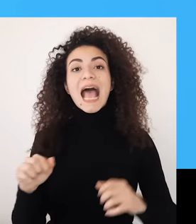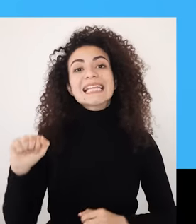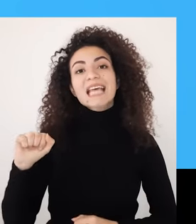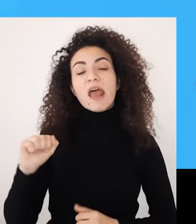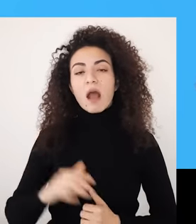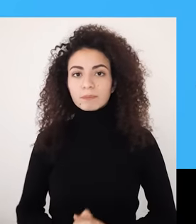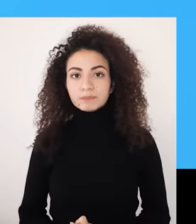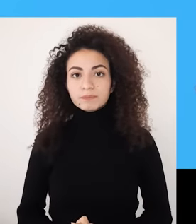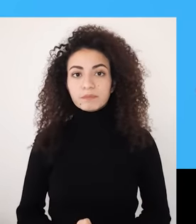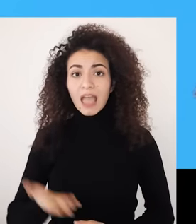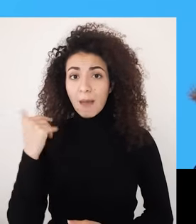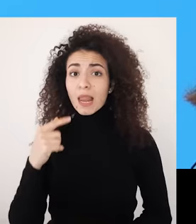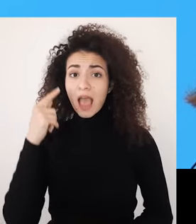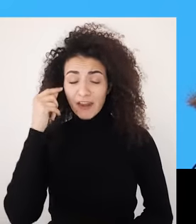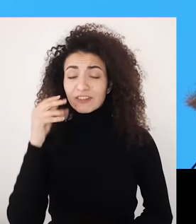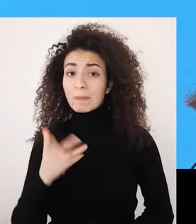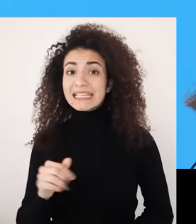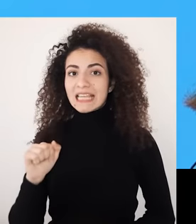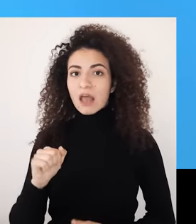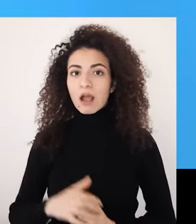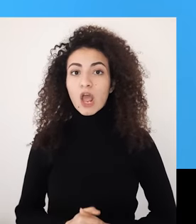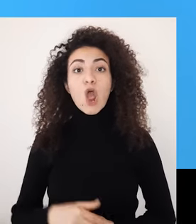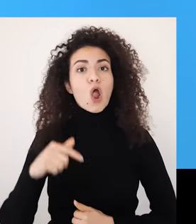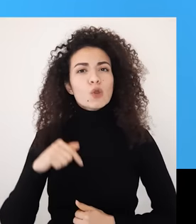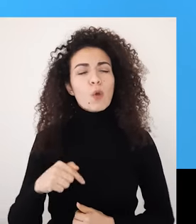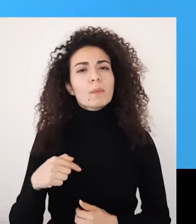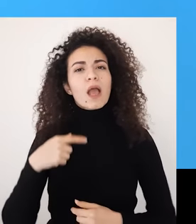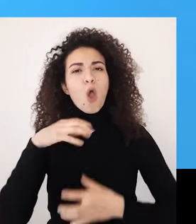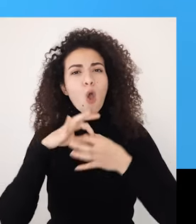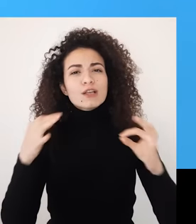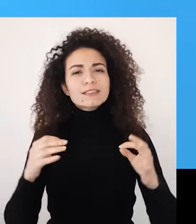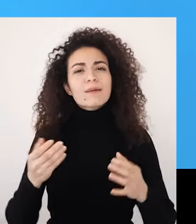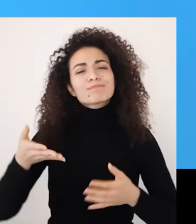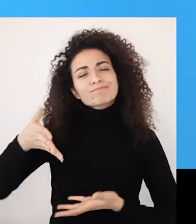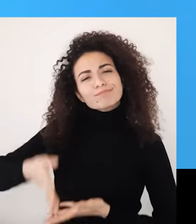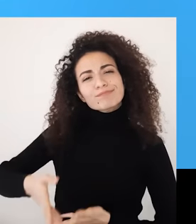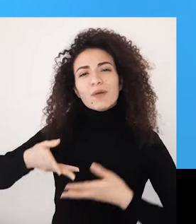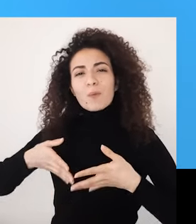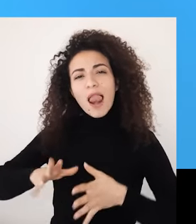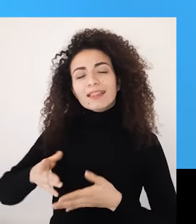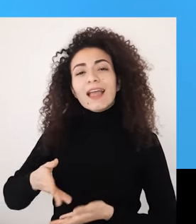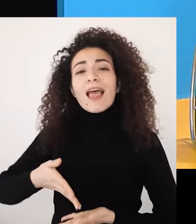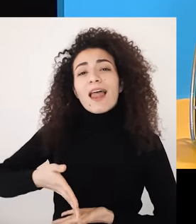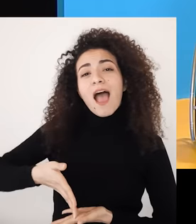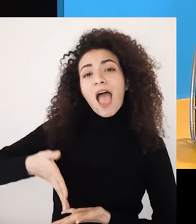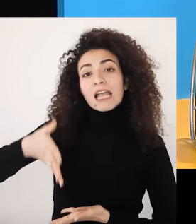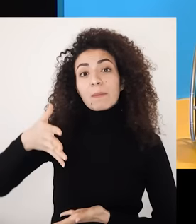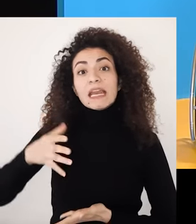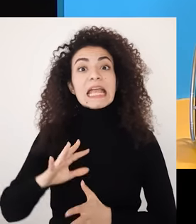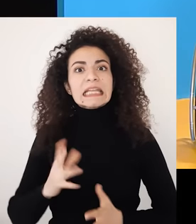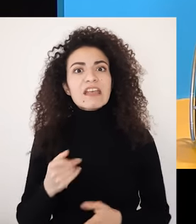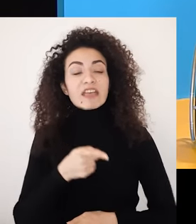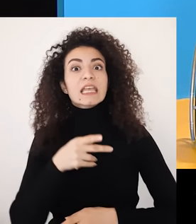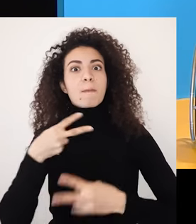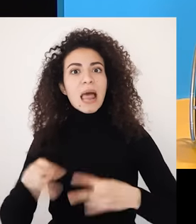صديقتنا سارة واللي سبق وتعرفنا عليها ونرجع نترافق معه ومع أهله من ولادته لنكتشف كيف